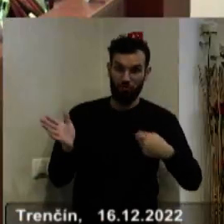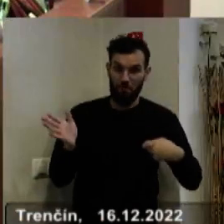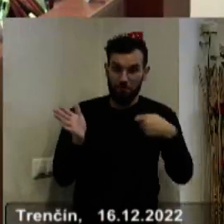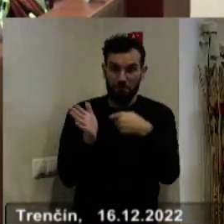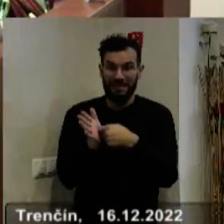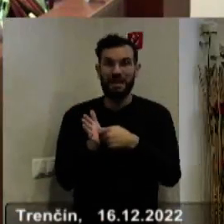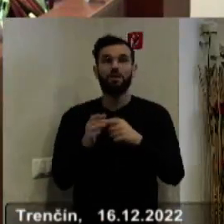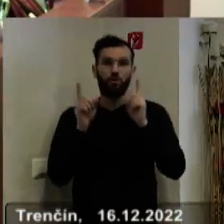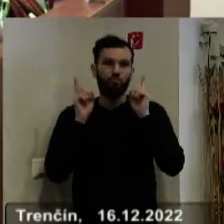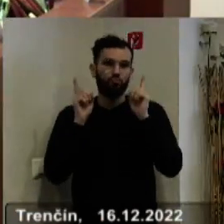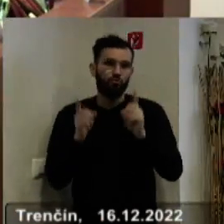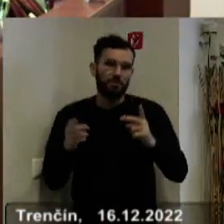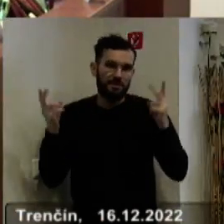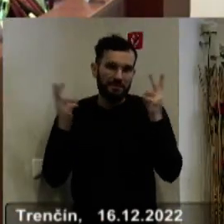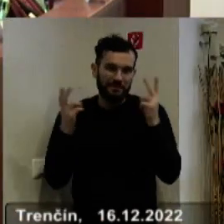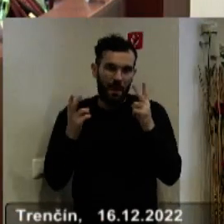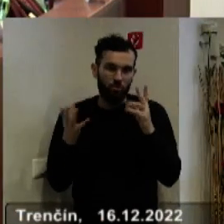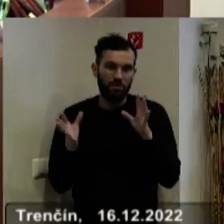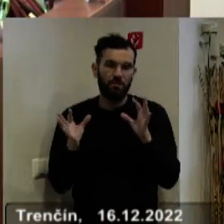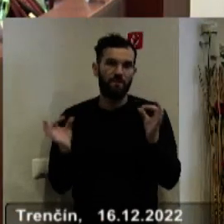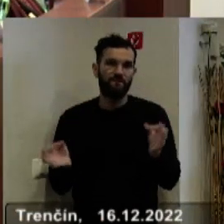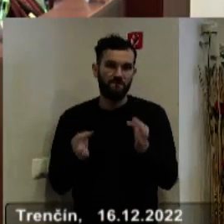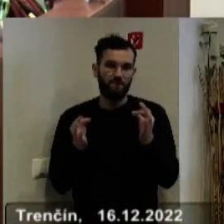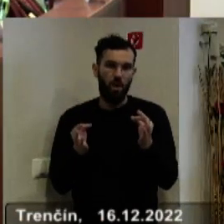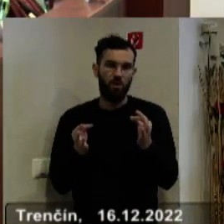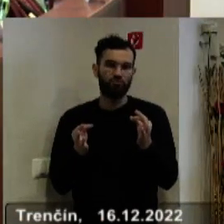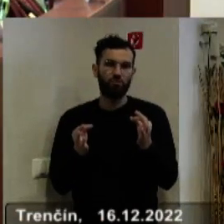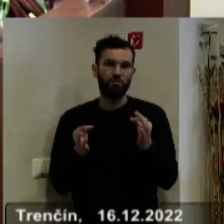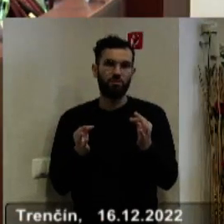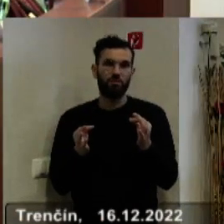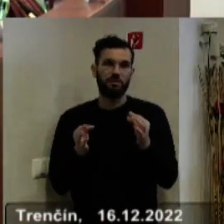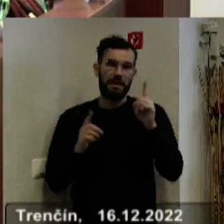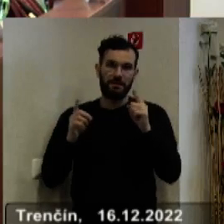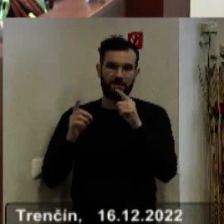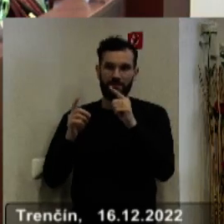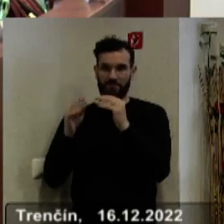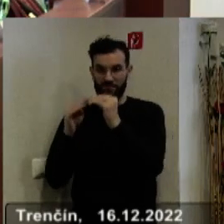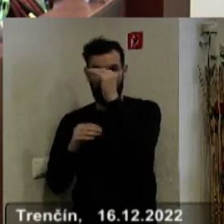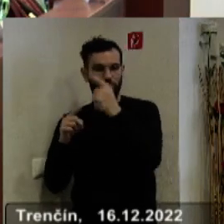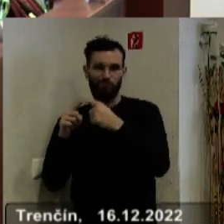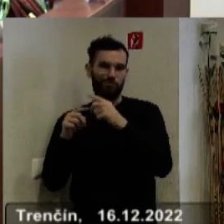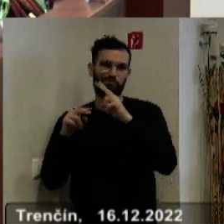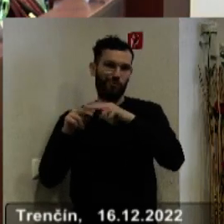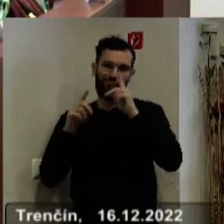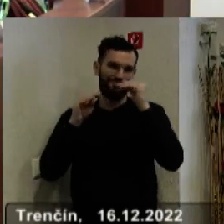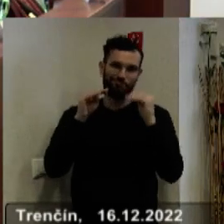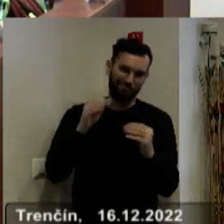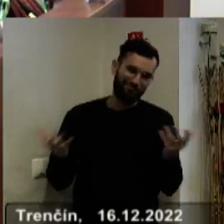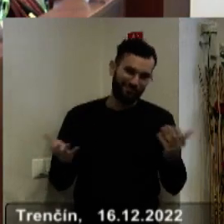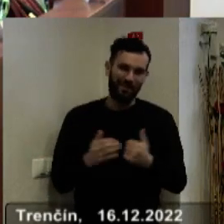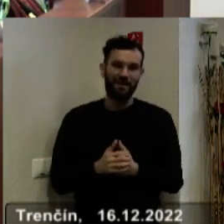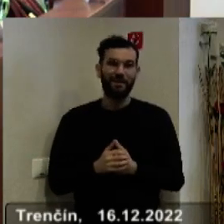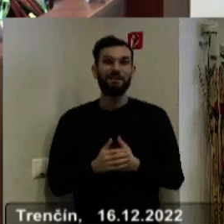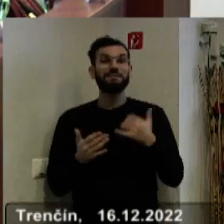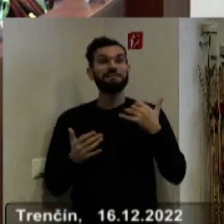musíte aj návrhnúť niekde, že, že niekde, niekde teda aj ubrať. A ak dovolíte, aby som ešte len